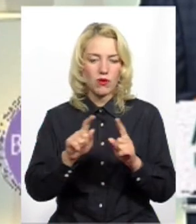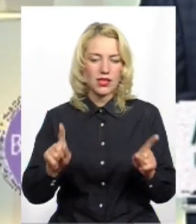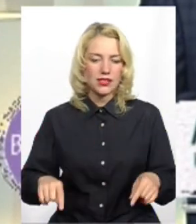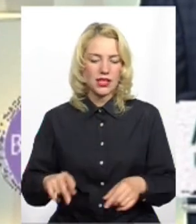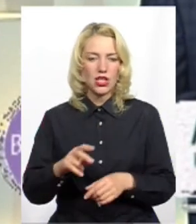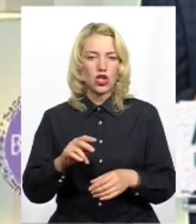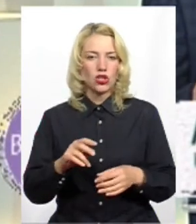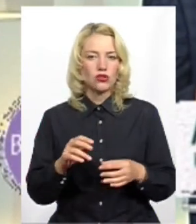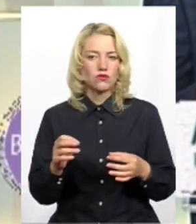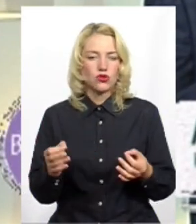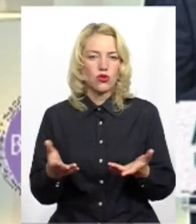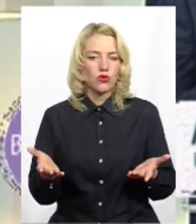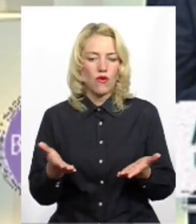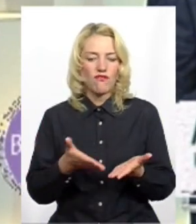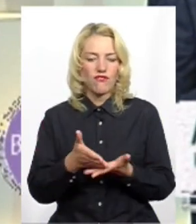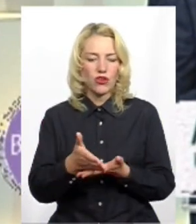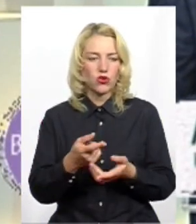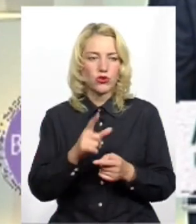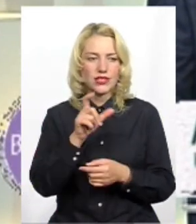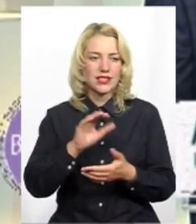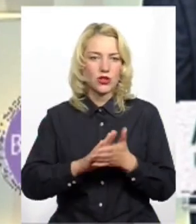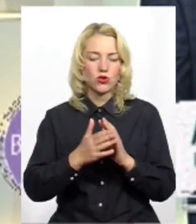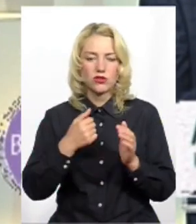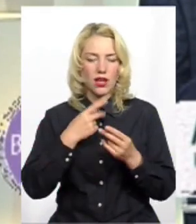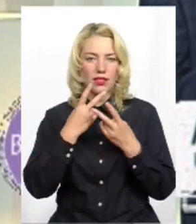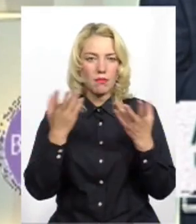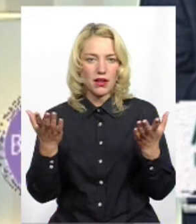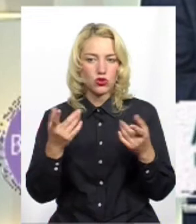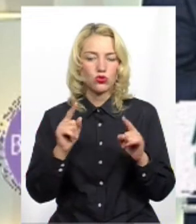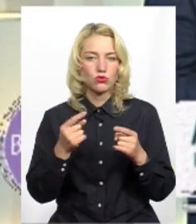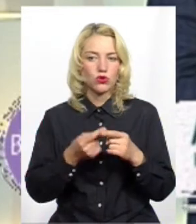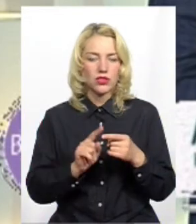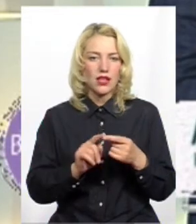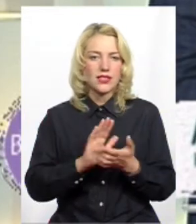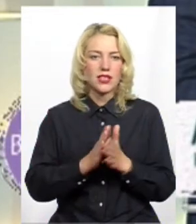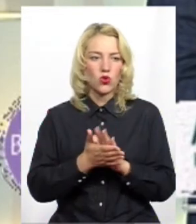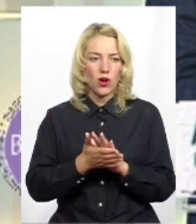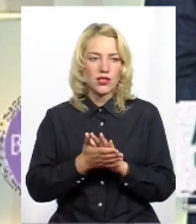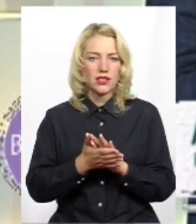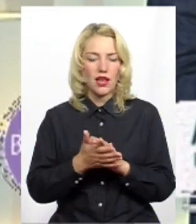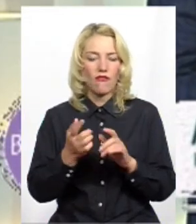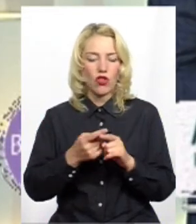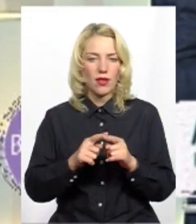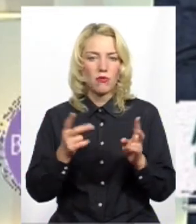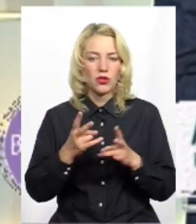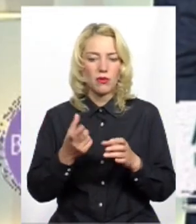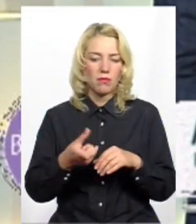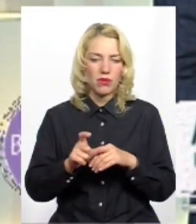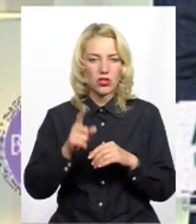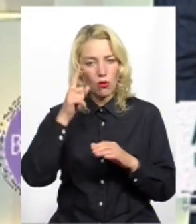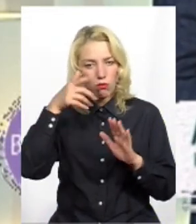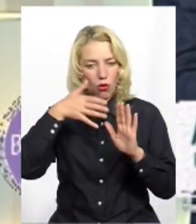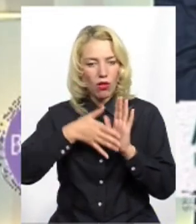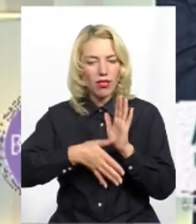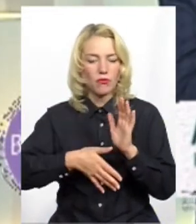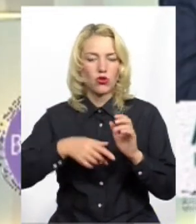жодного виходу ситуації я не бачу. Тому ця ситуація, вона потребує більш поглибленого